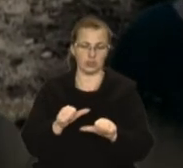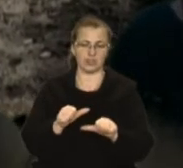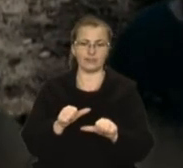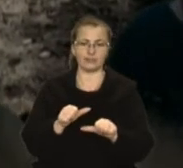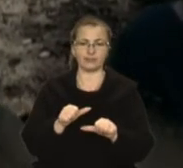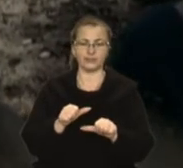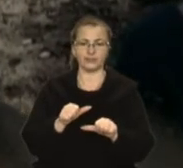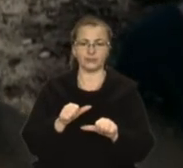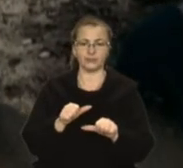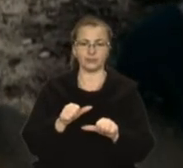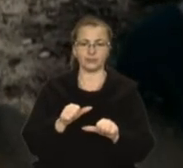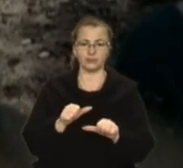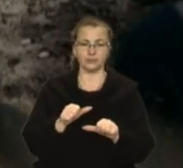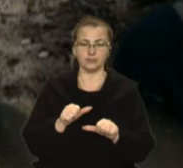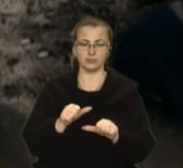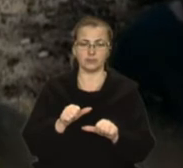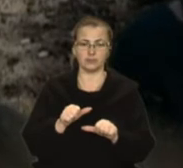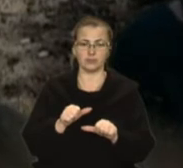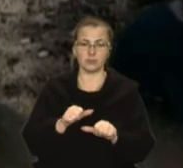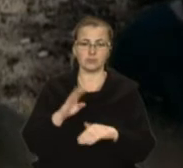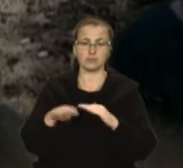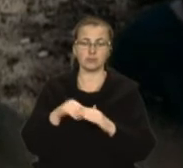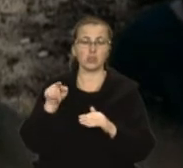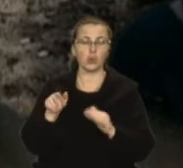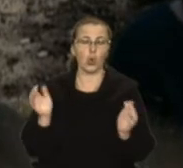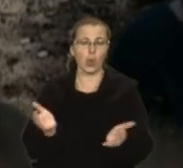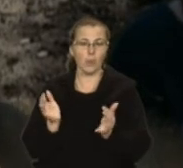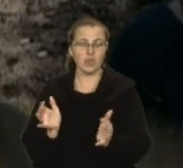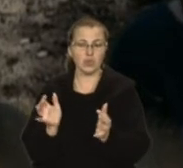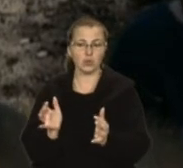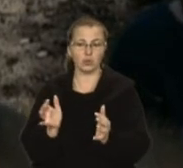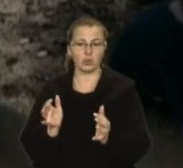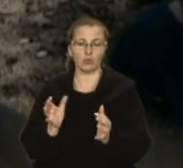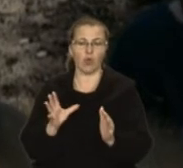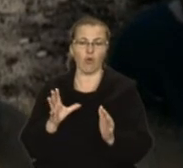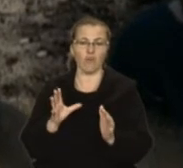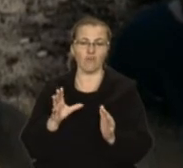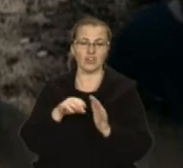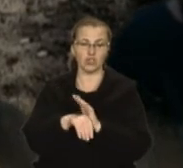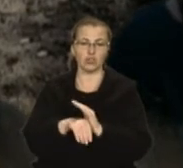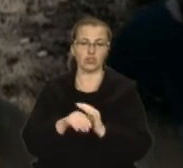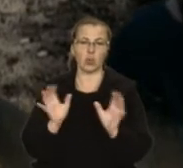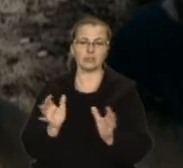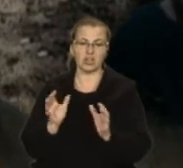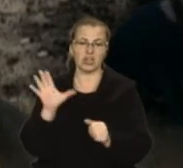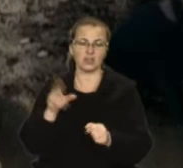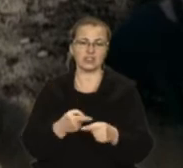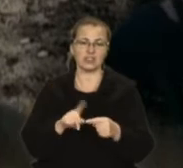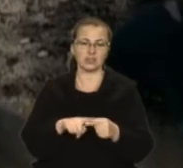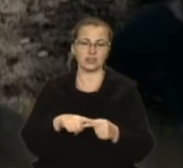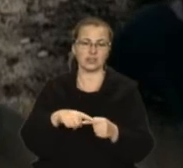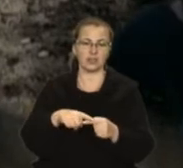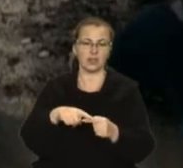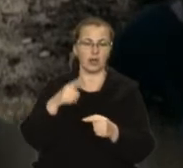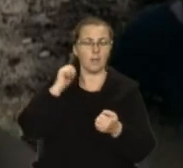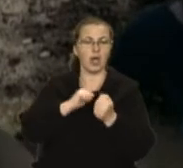заповідник, під його опіку війшло збереження всіх цих пам'яток,